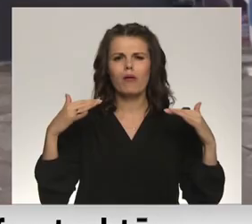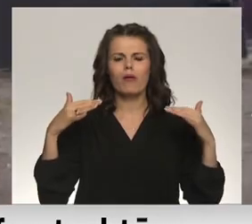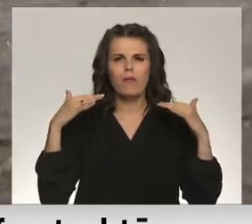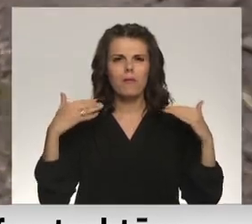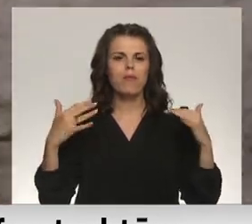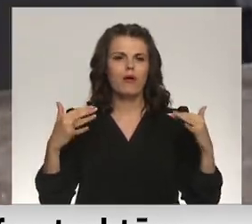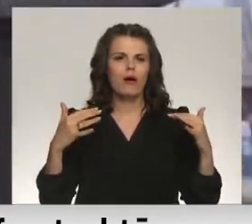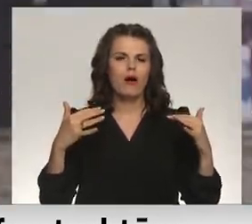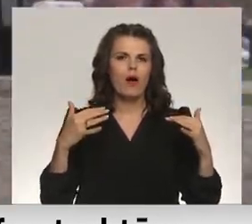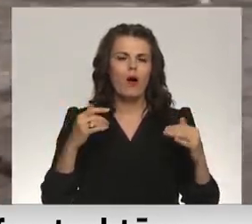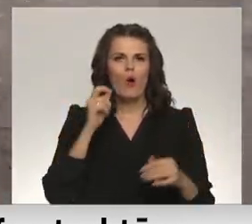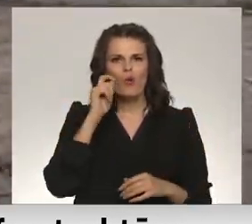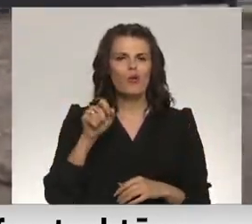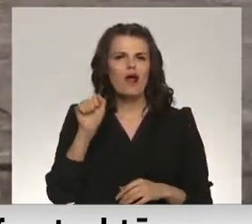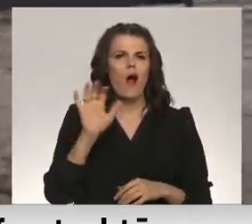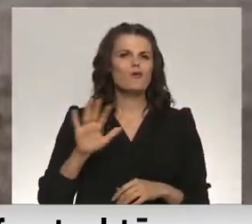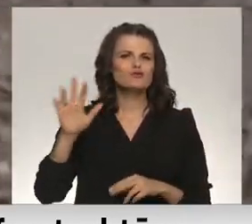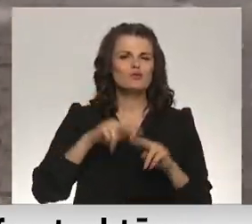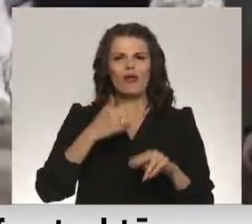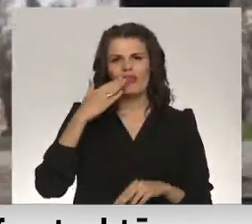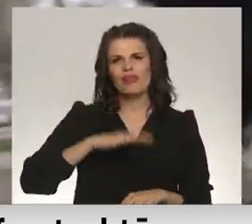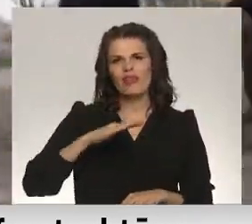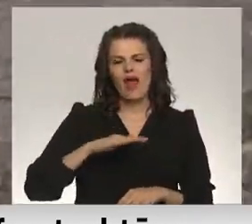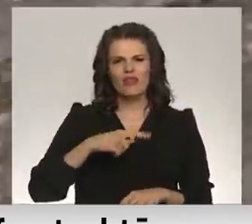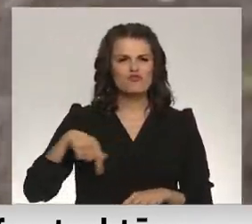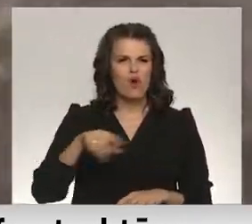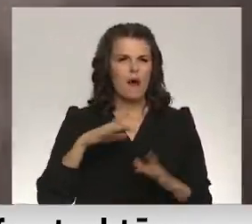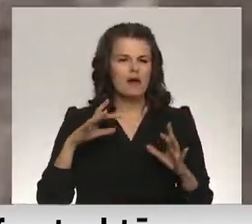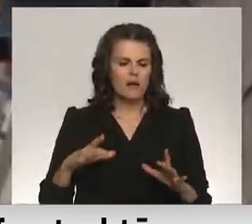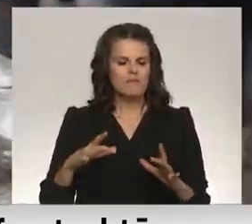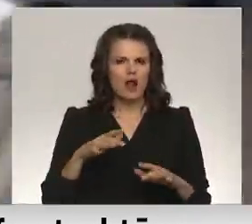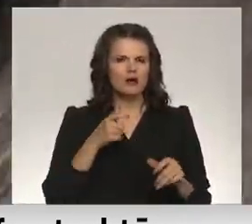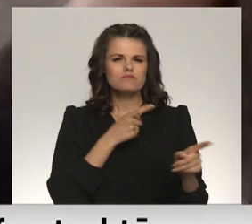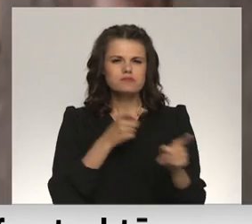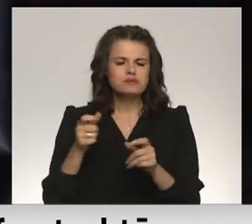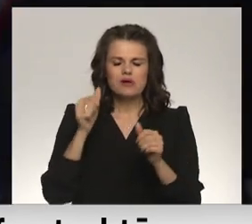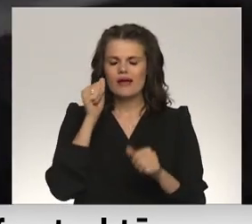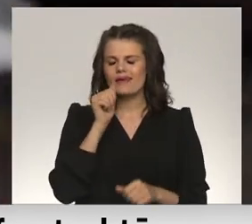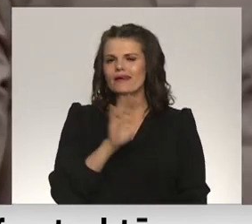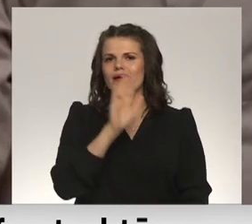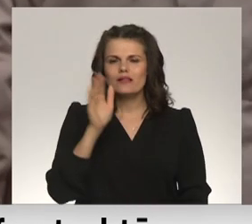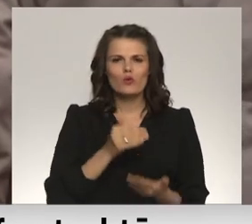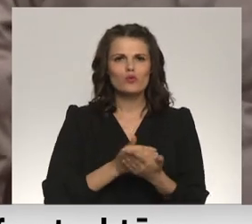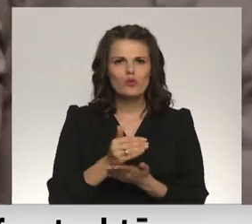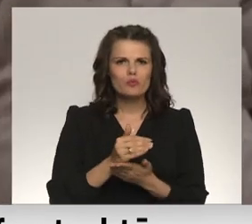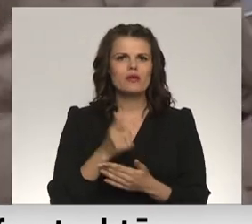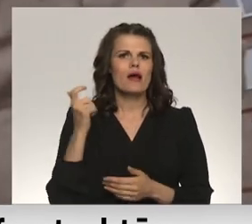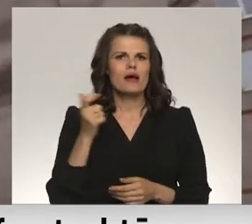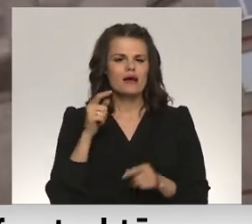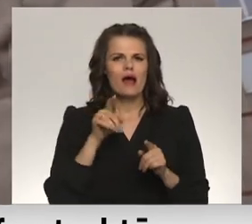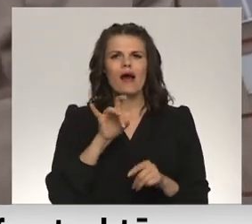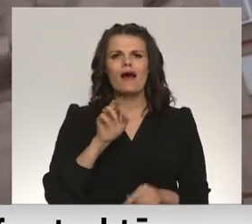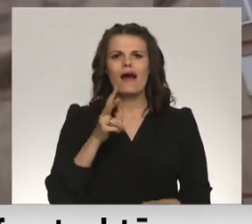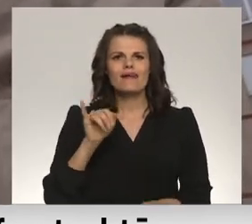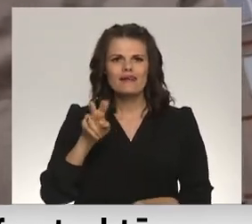Ukrainas austram un dienvidu apgabalos apšaudas kļūšas par ikdienu, jo projām notiek uzbrukumi Harkivai, Krievijas spēkiem apšaudot